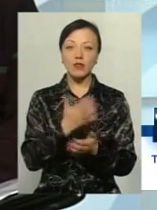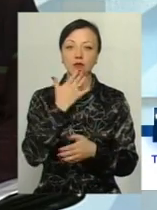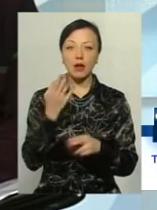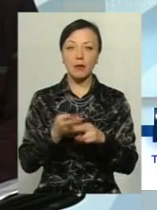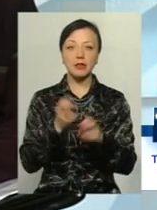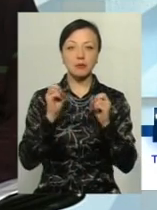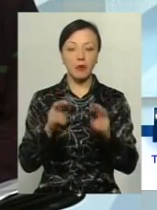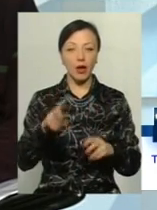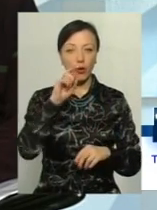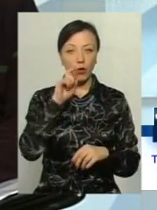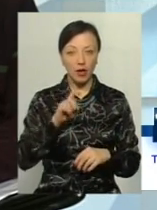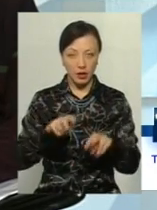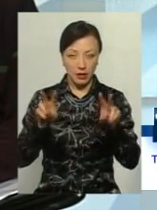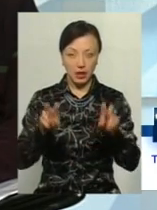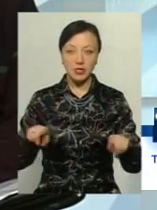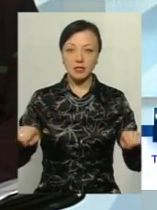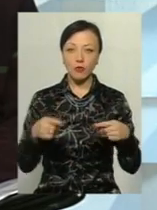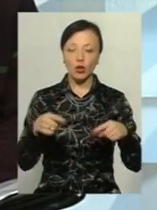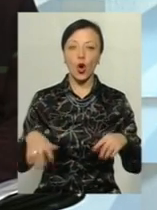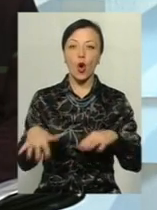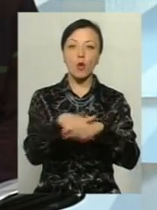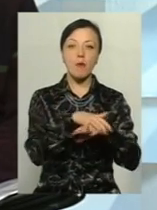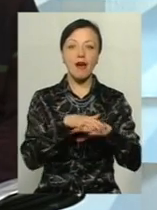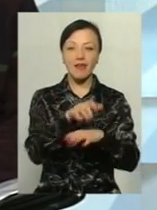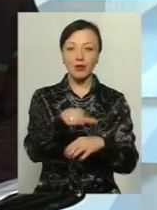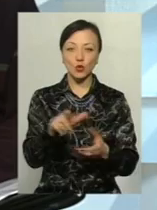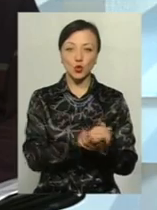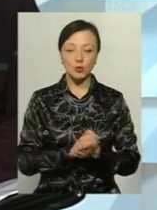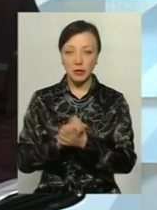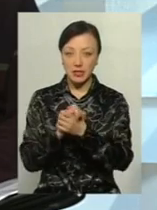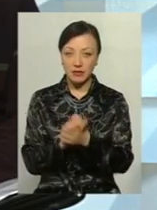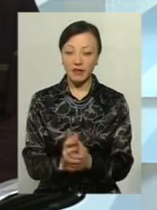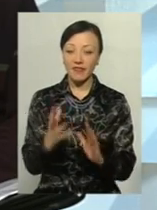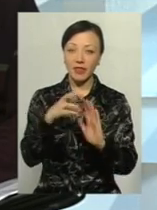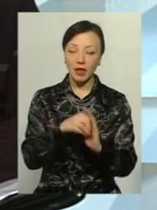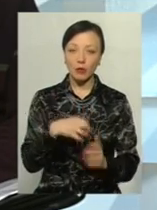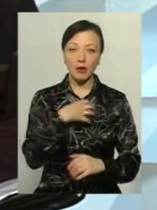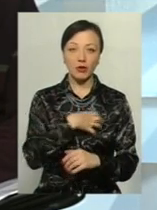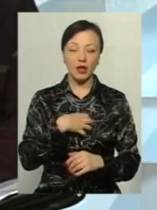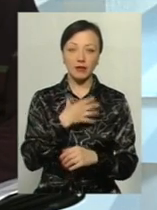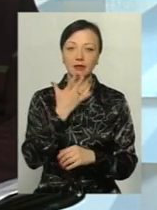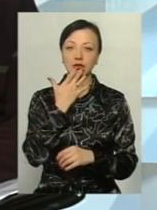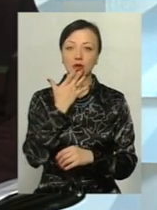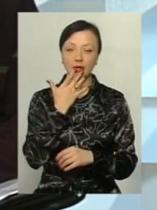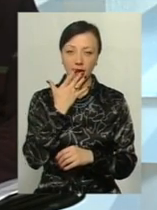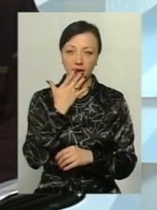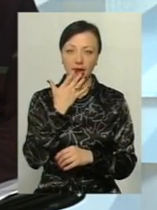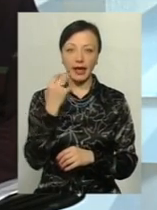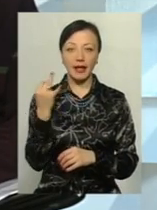безпеки України, створення громадянського суспільства віднесено до пріоритетних національних